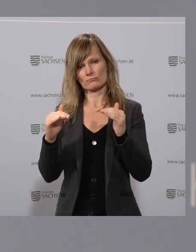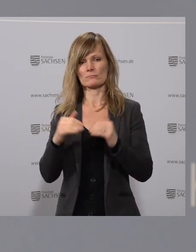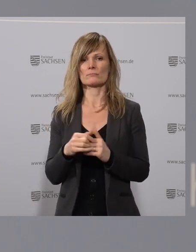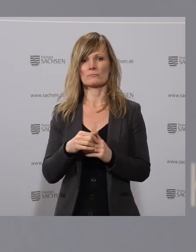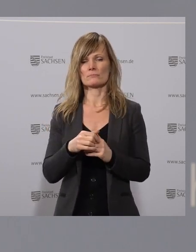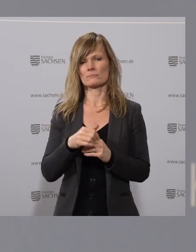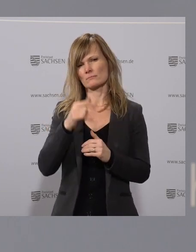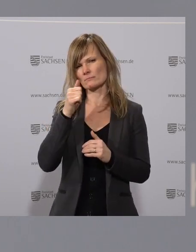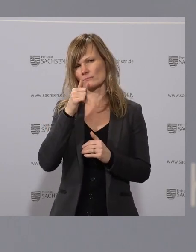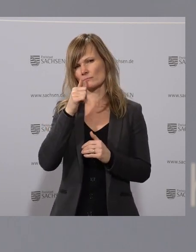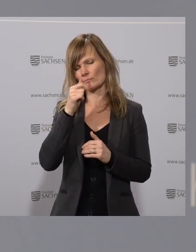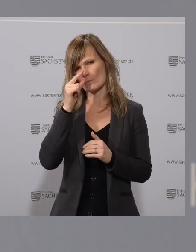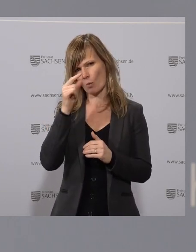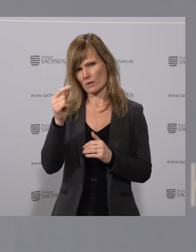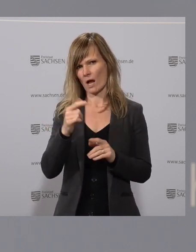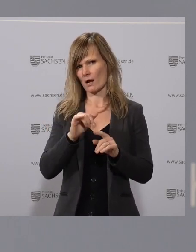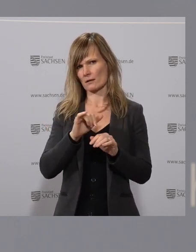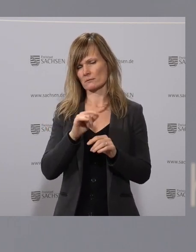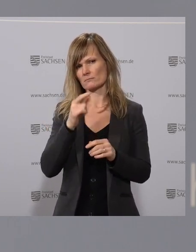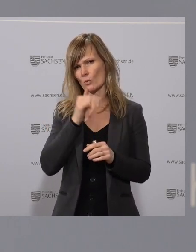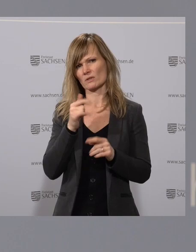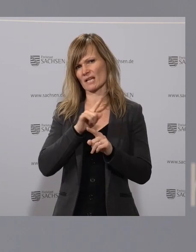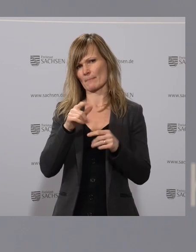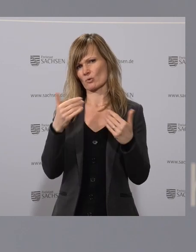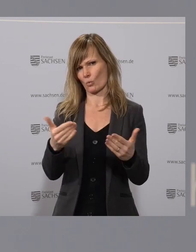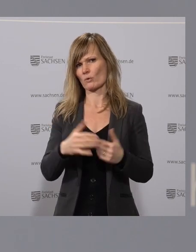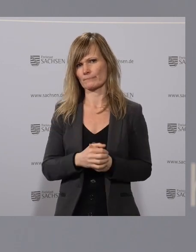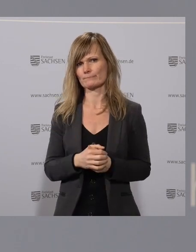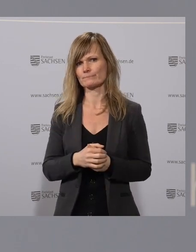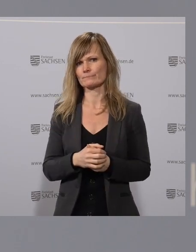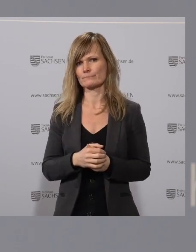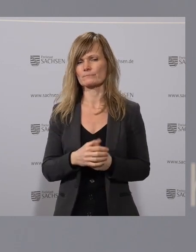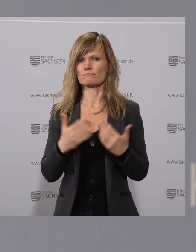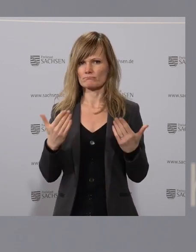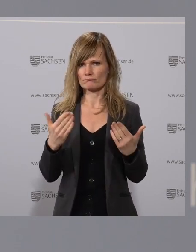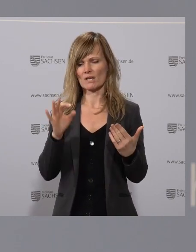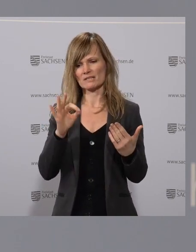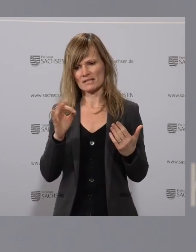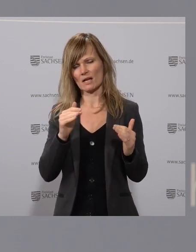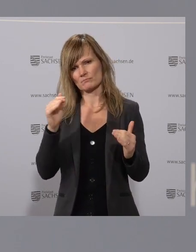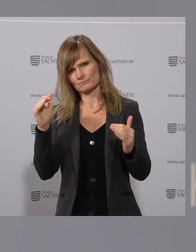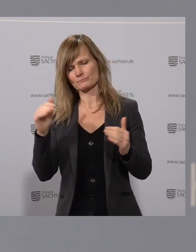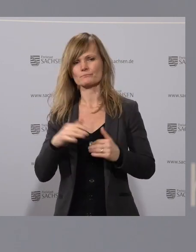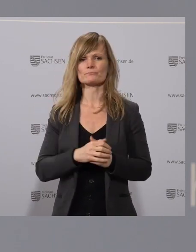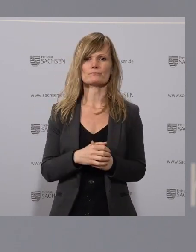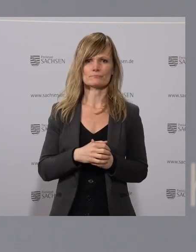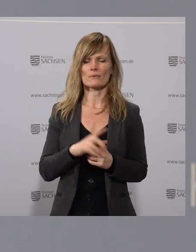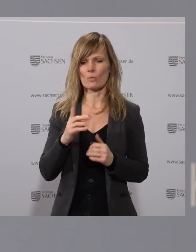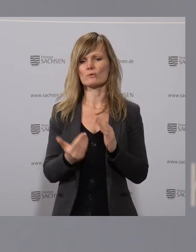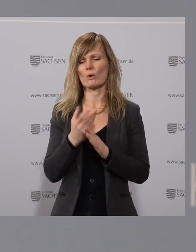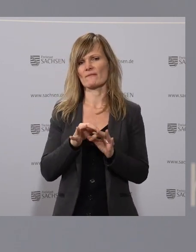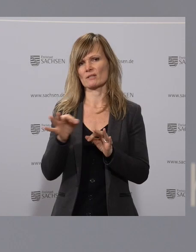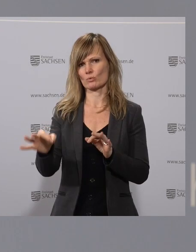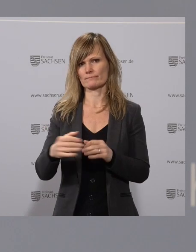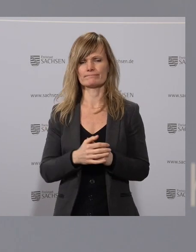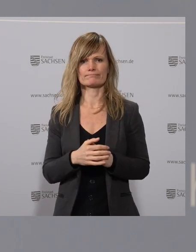dem Montag bzw. nach dem Montag der Dienstag so. Heute sind natürlich auch wieder hohe Zahlen zu verzeichnen, was Neuinfektionen betrifft. Wir